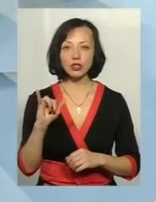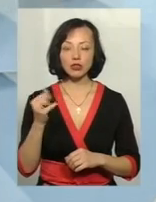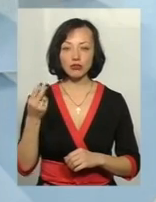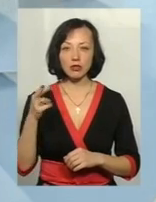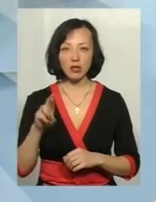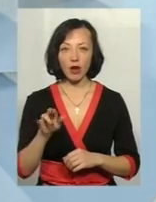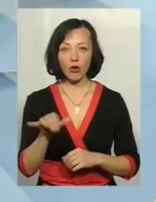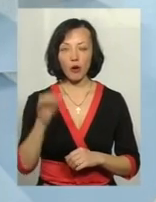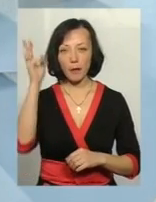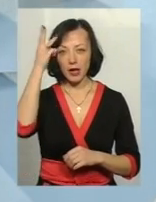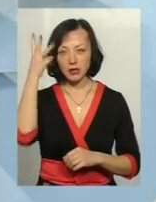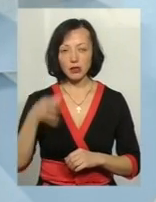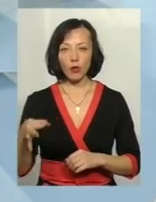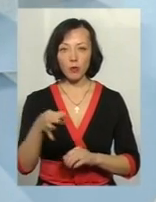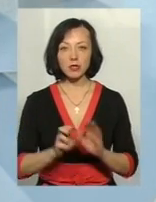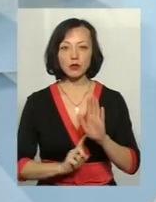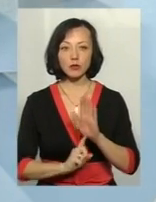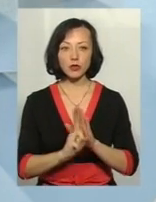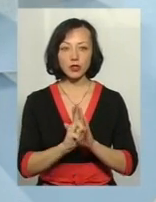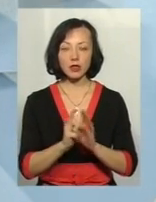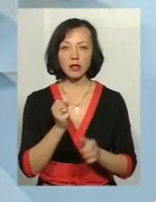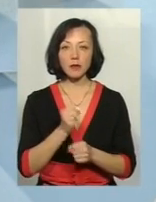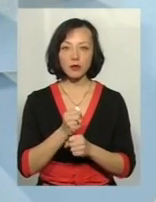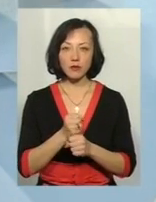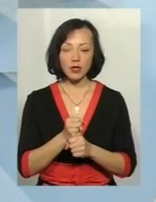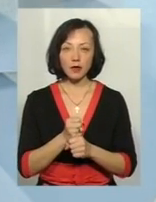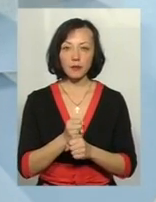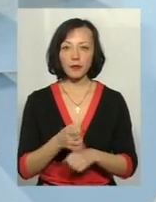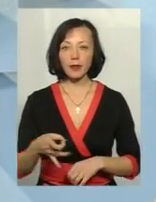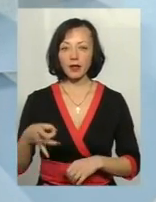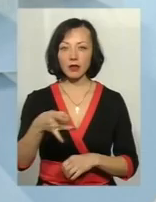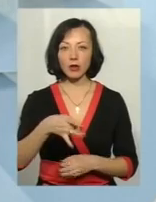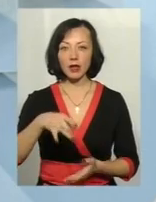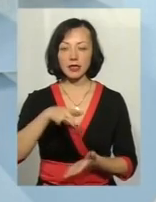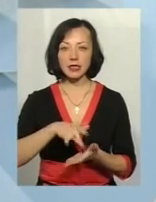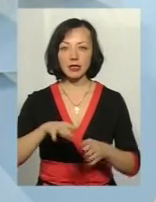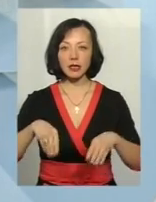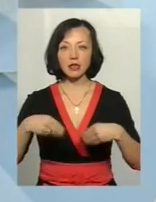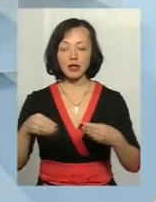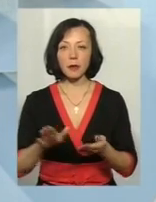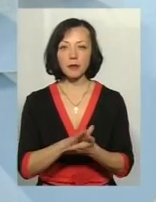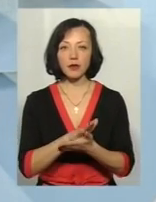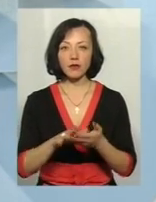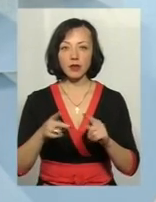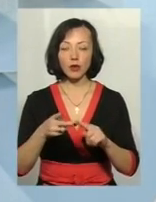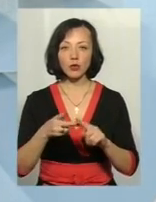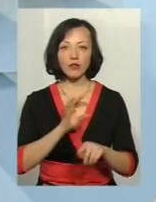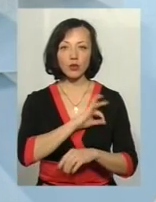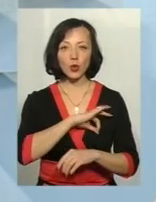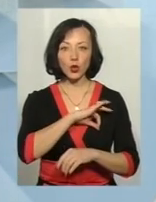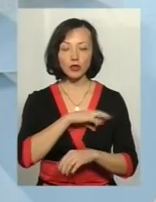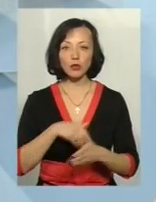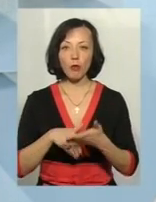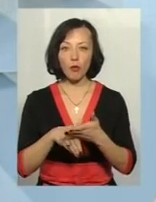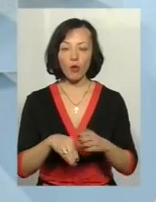в Хмельницькій області розпочали, запрацював регіональний центр з надання безоплатної вторинної правової допомоги,